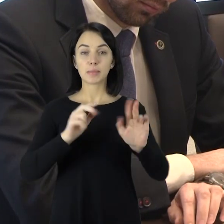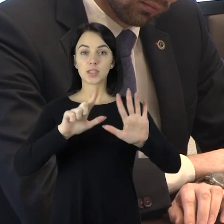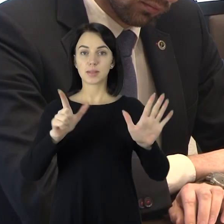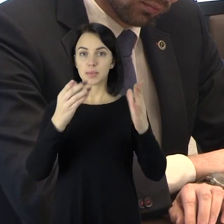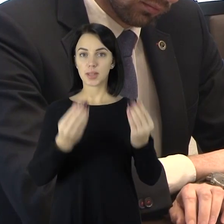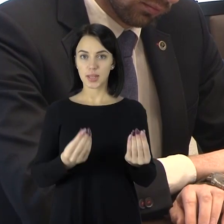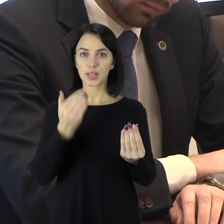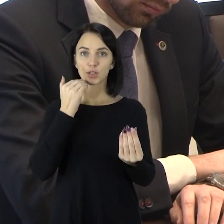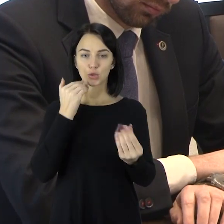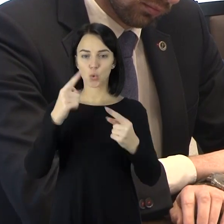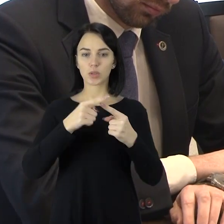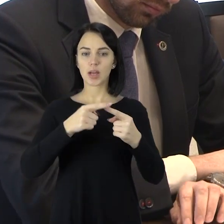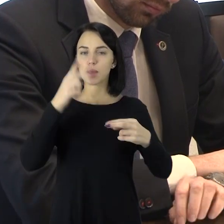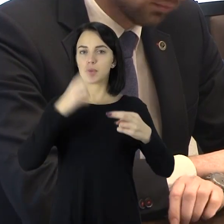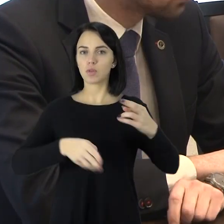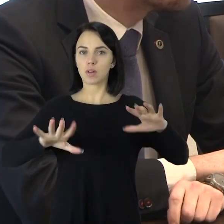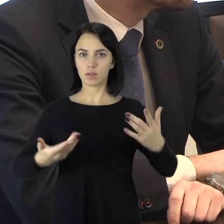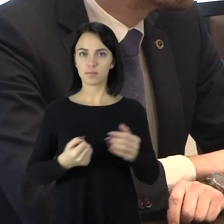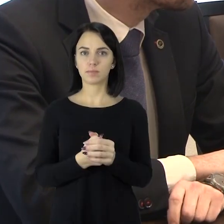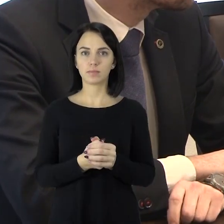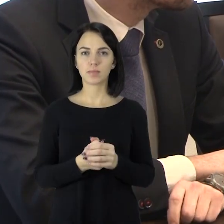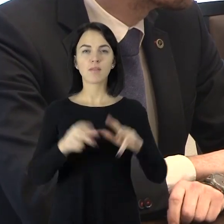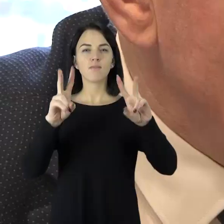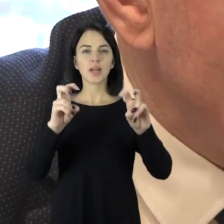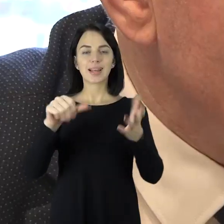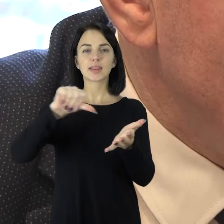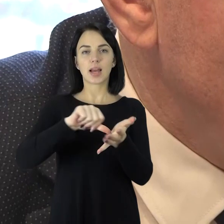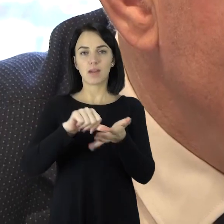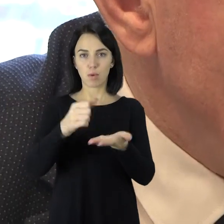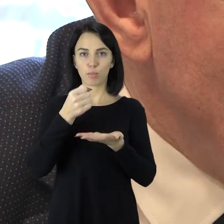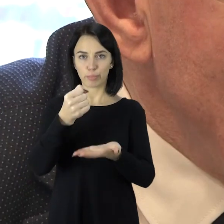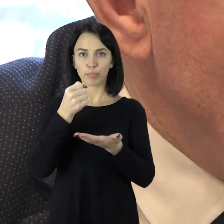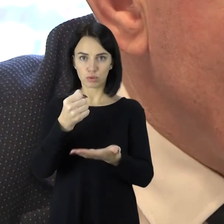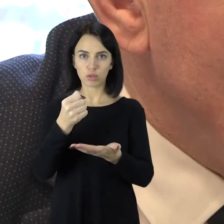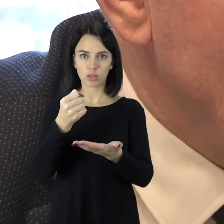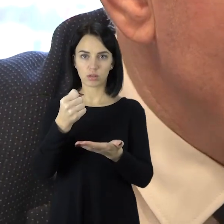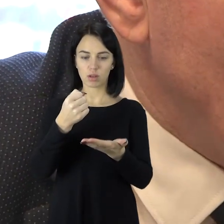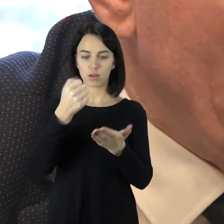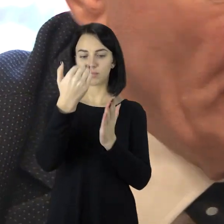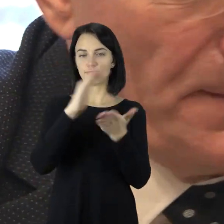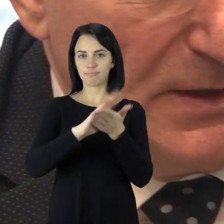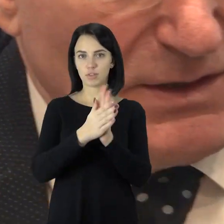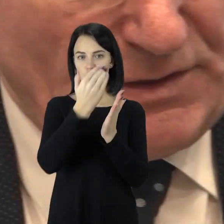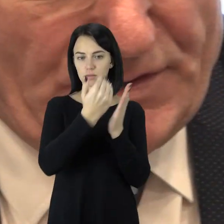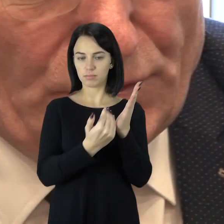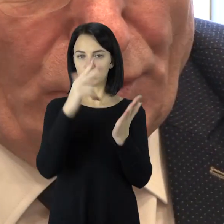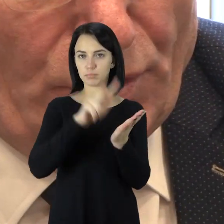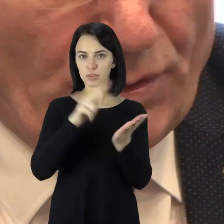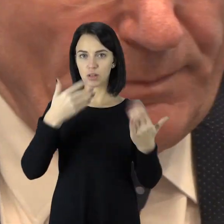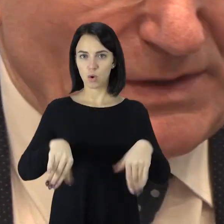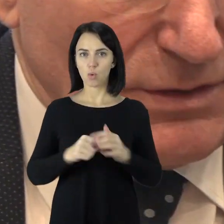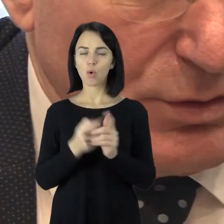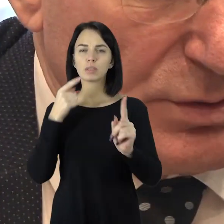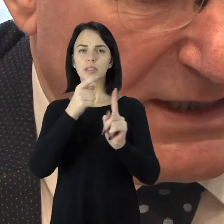7-ąją šiuliu miesto tarybą priemė taip vadinamojo dalyvaujamojo biudžeto iniciatyvų tvarkos apražą, kuriuos siekiama